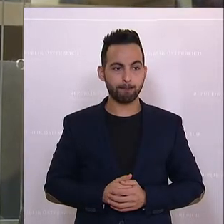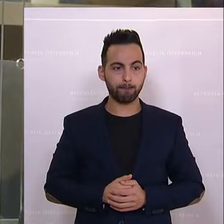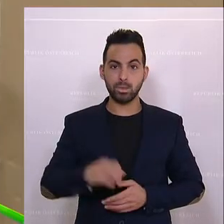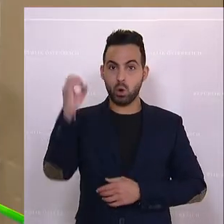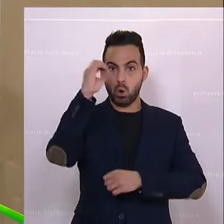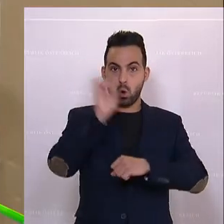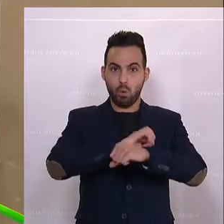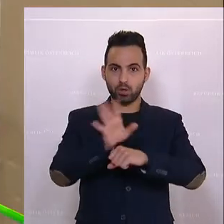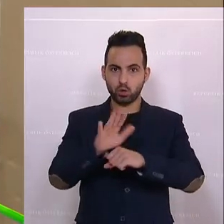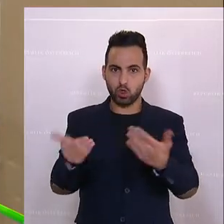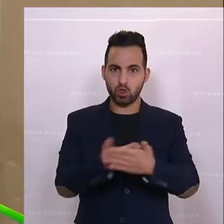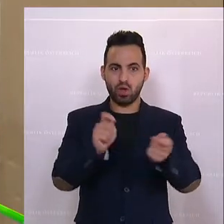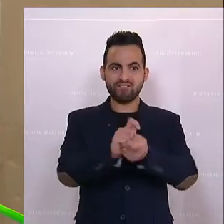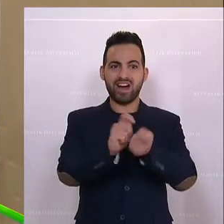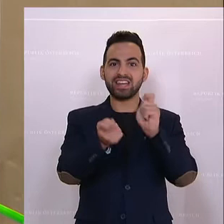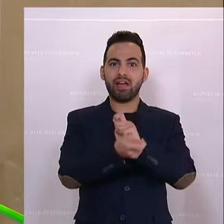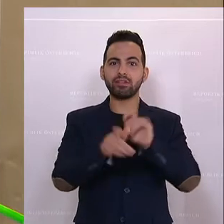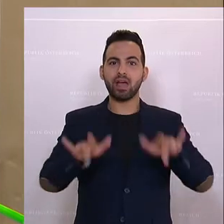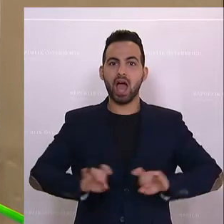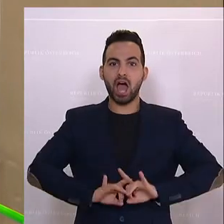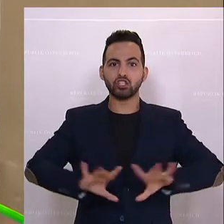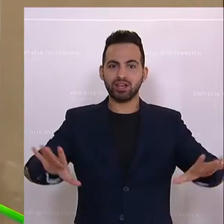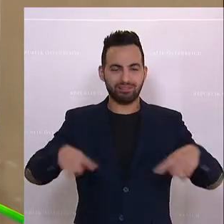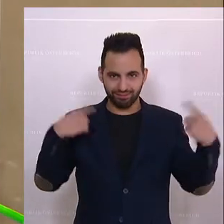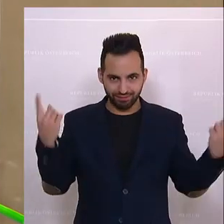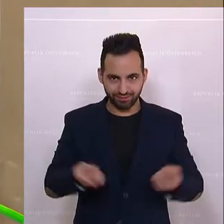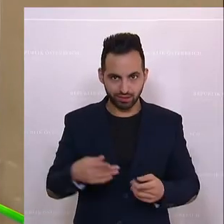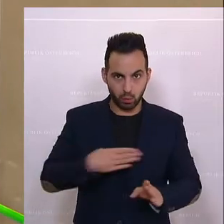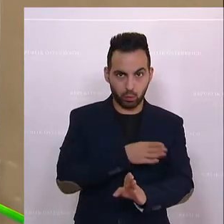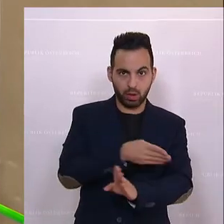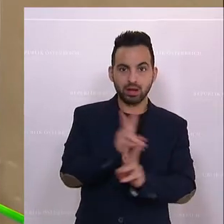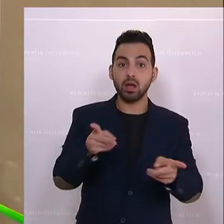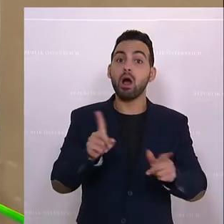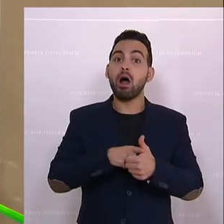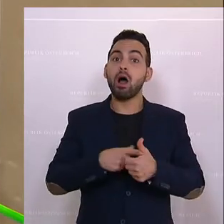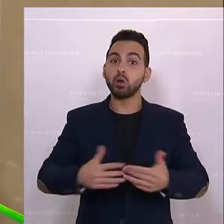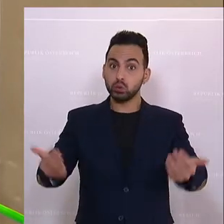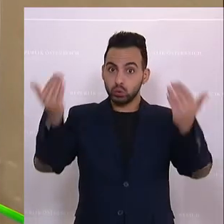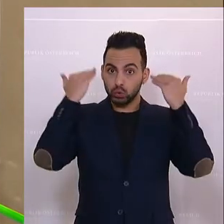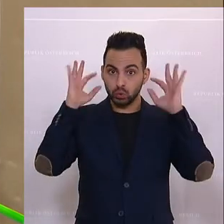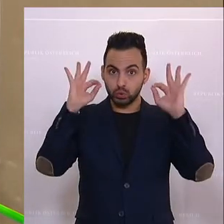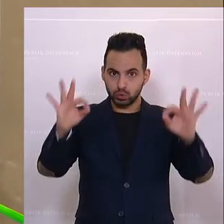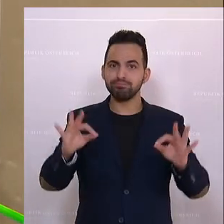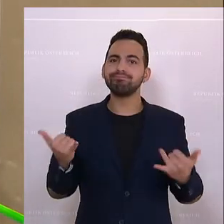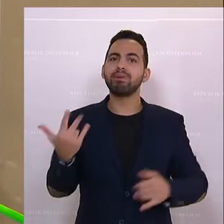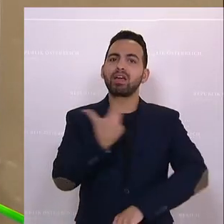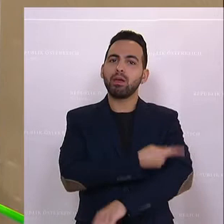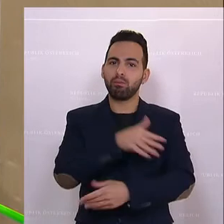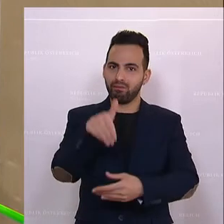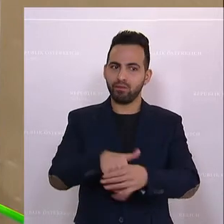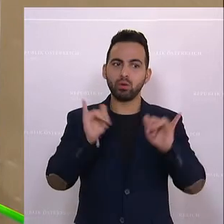Omikron, die neue Variante, ist so ansteckend, dass wir nicht daran vorbeikommen. Es sei denn, wir sind gut geschützt. Und das sind wir eben mit der Impfung.